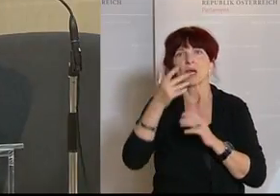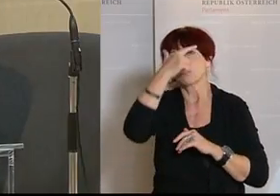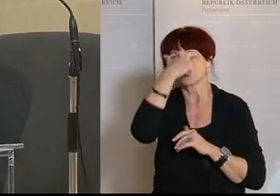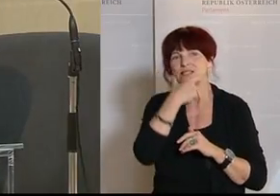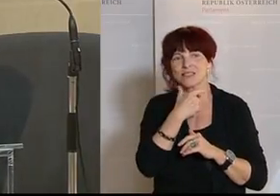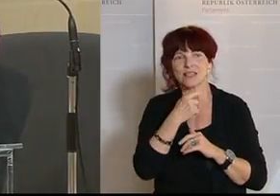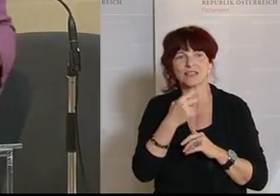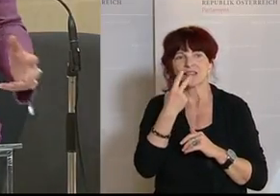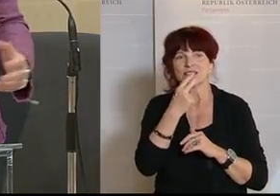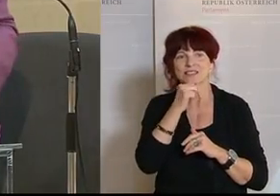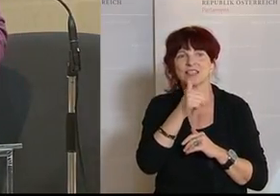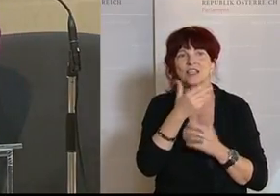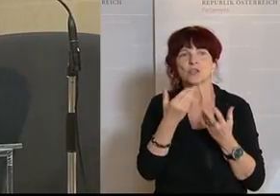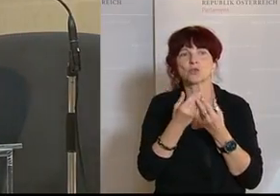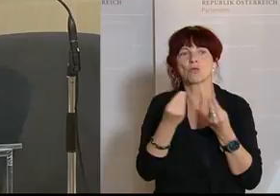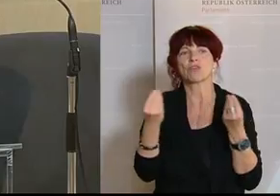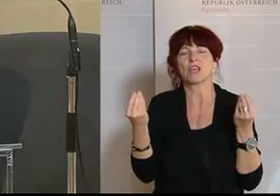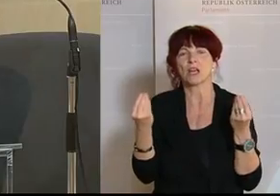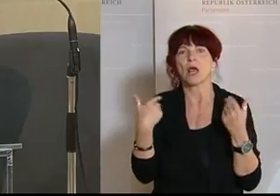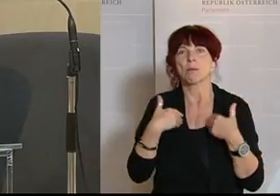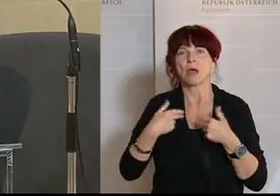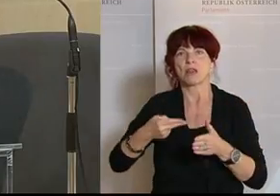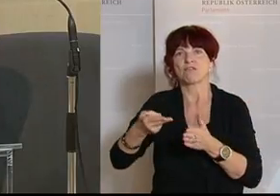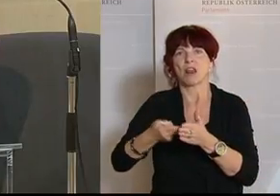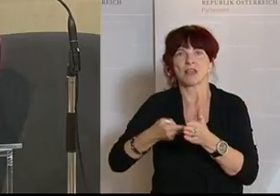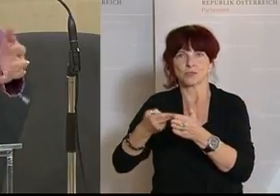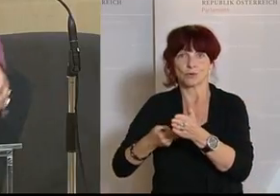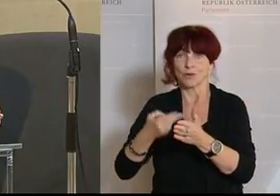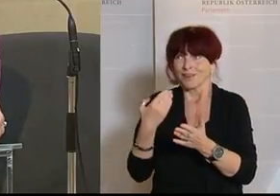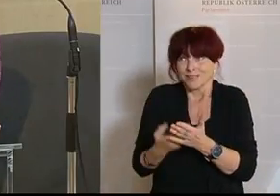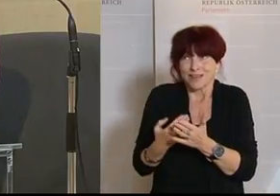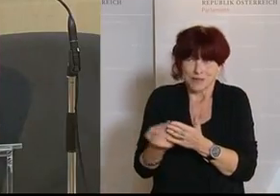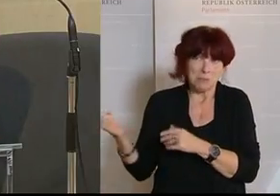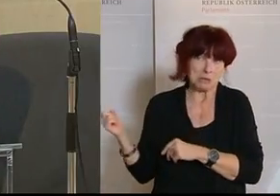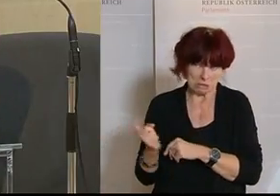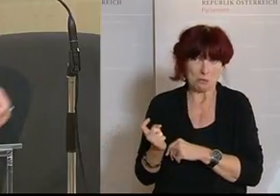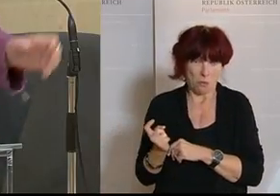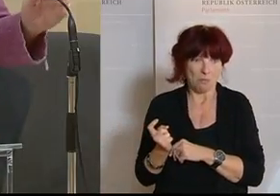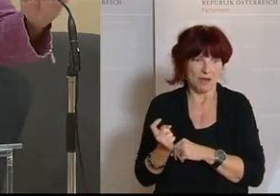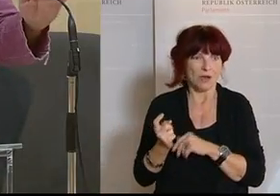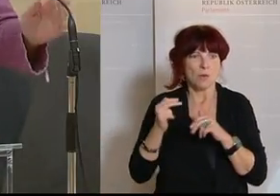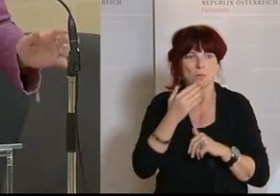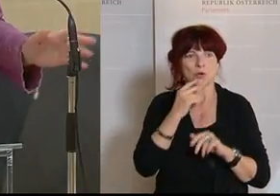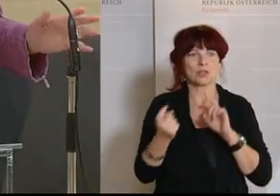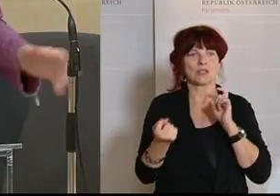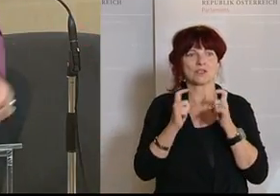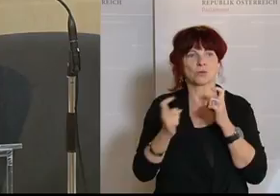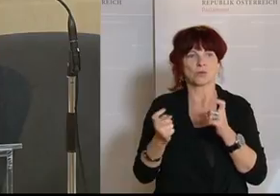nicht ganz so sichtbar sind und insofern wollte ich heute doch herkommen und auch mit Ihnen hier diskutieren. So,